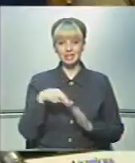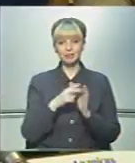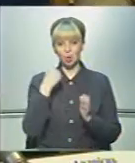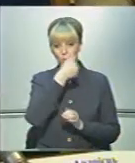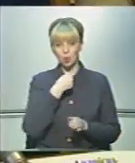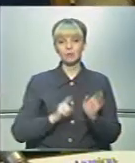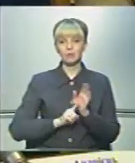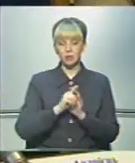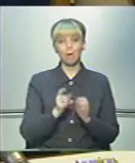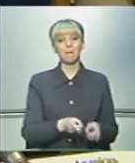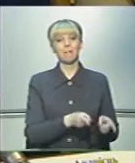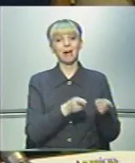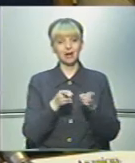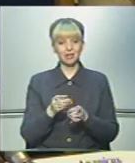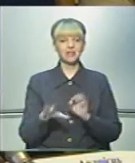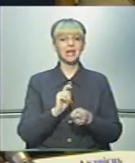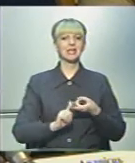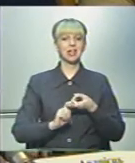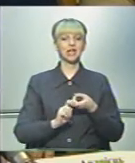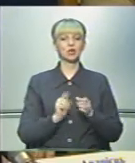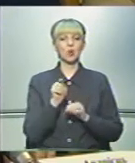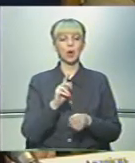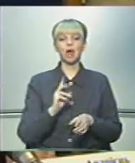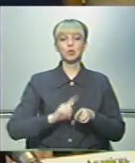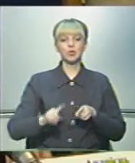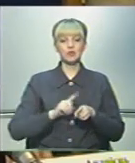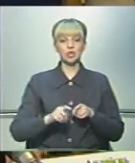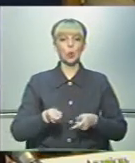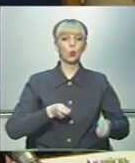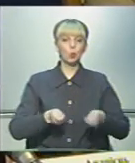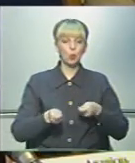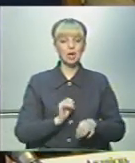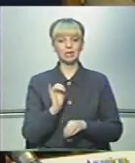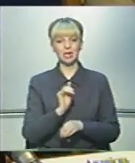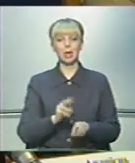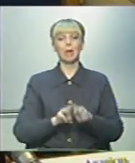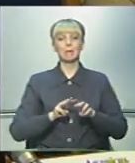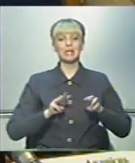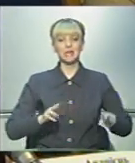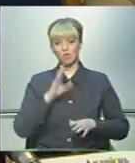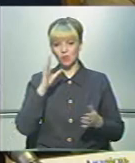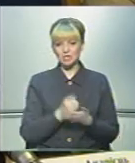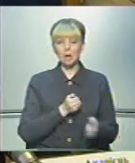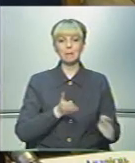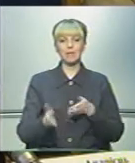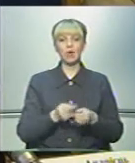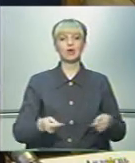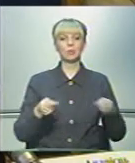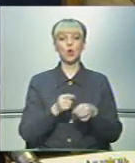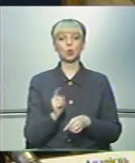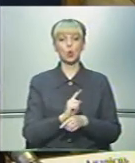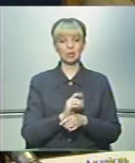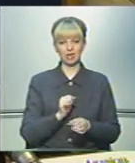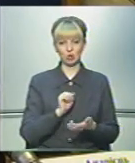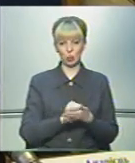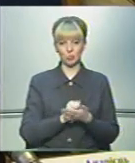розпочнеться перехід. Все залежатиме від того, як швидко уряд і міністерство встигнуть підготувати відповідні нормативні